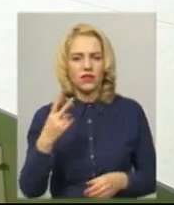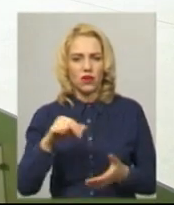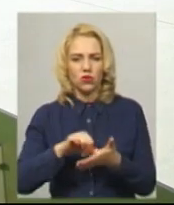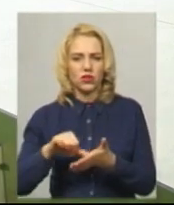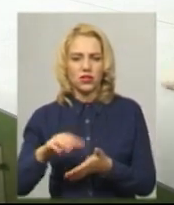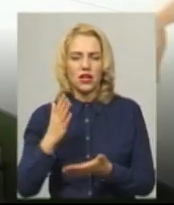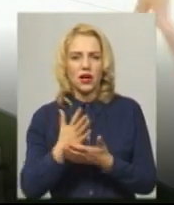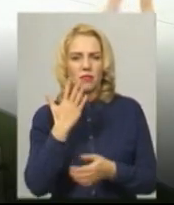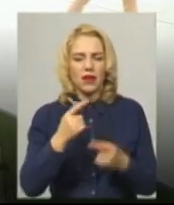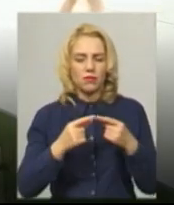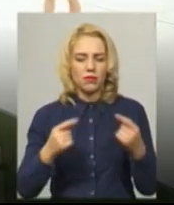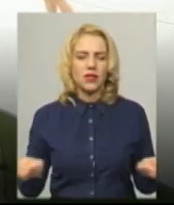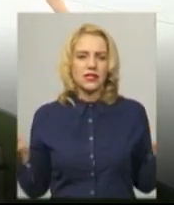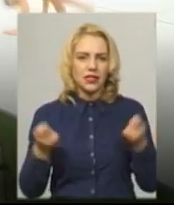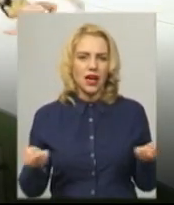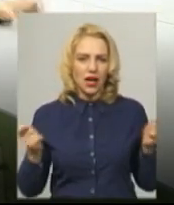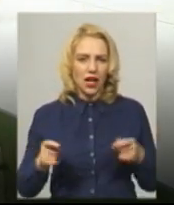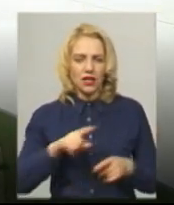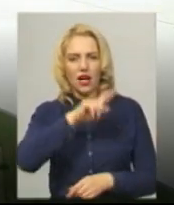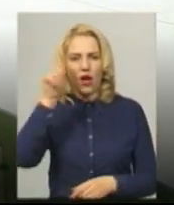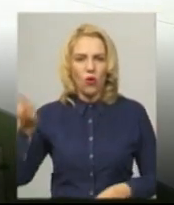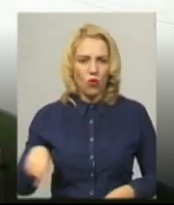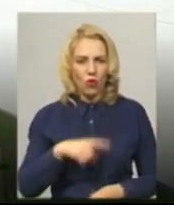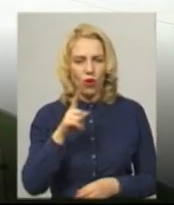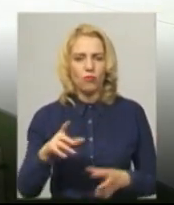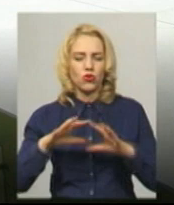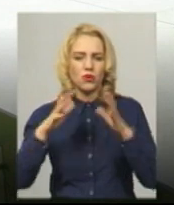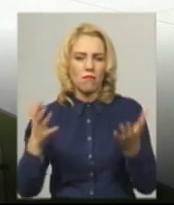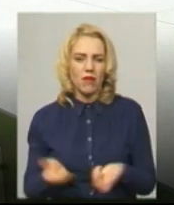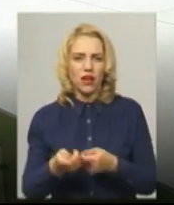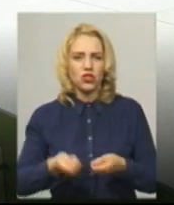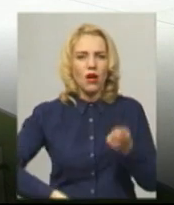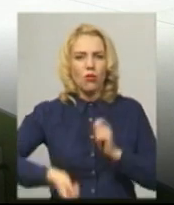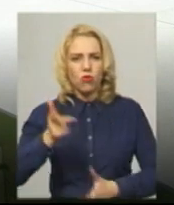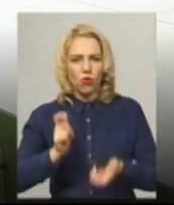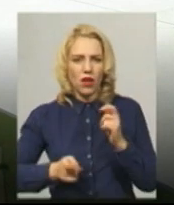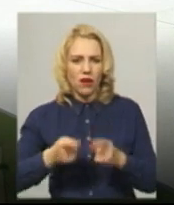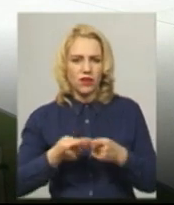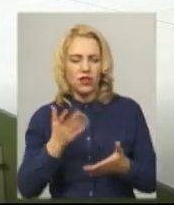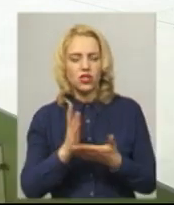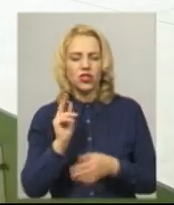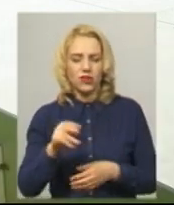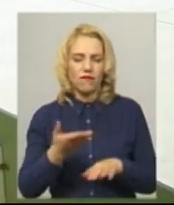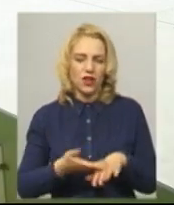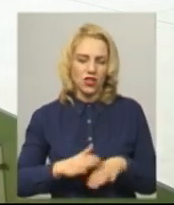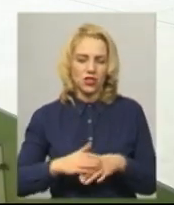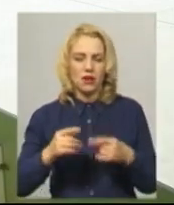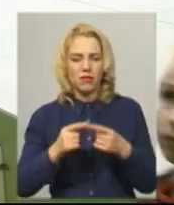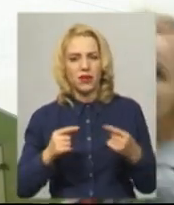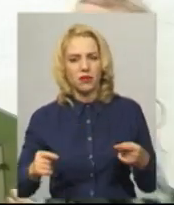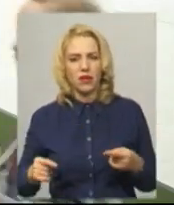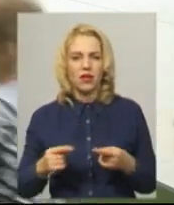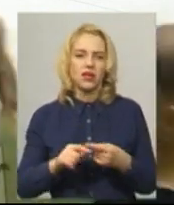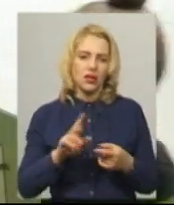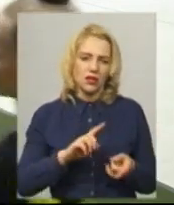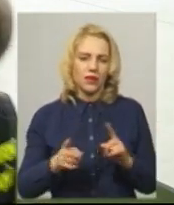'ять предметів. Це скакалка, обруч м'яч, булави. Чим важче, наприклад, булави, важчий предмет, ніж м'яч,